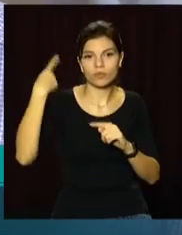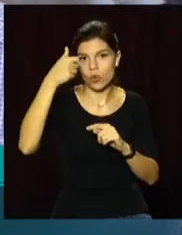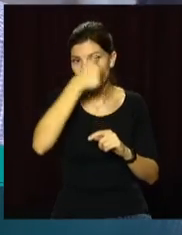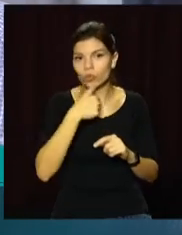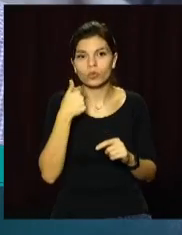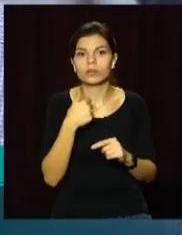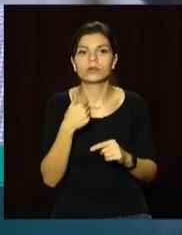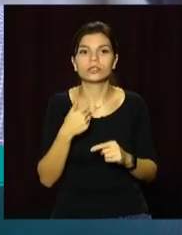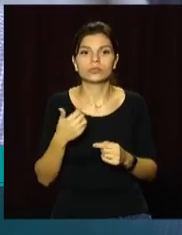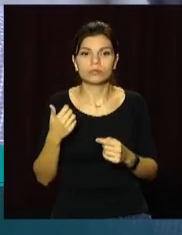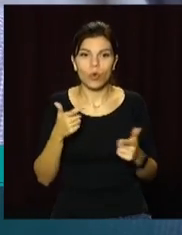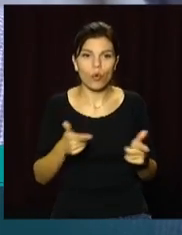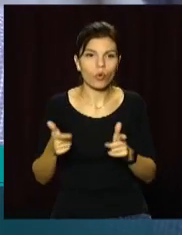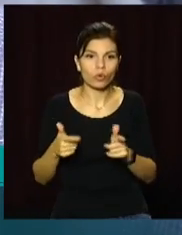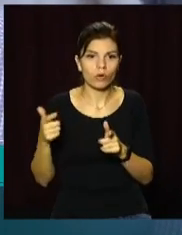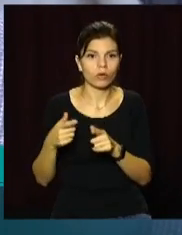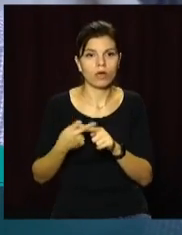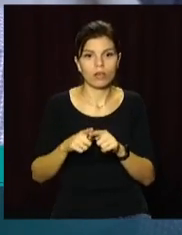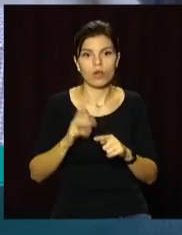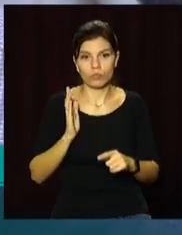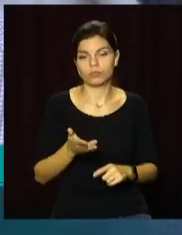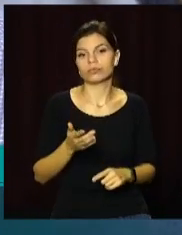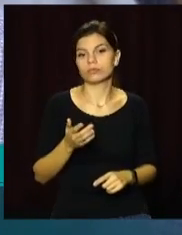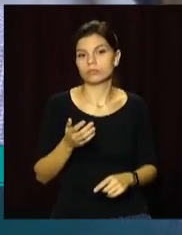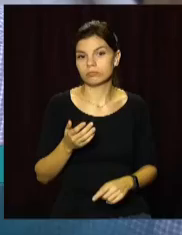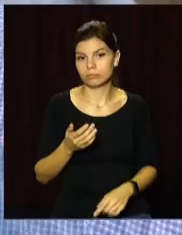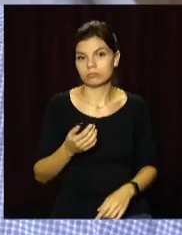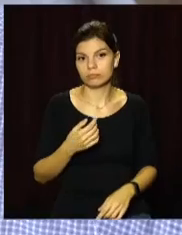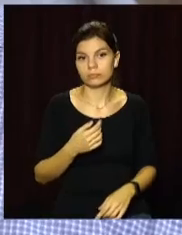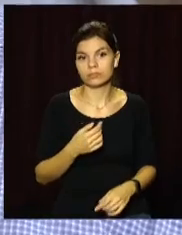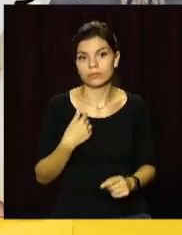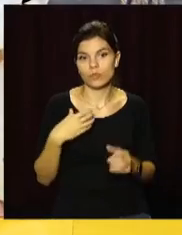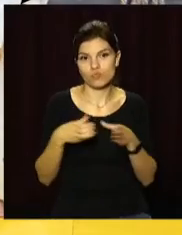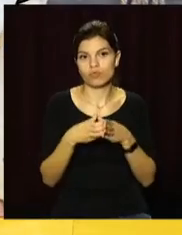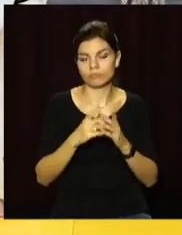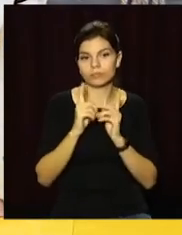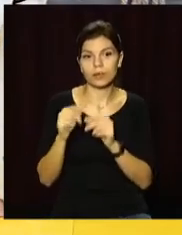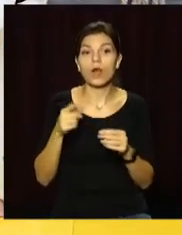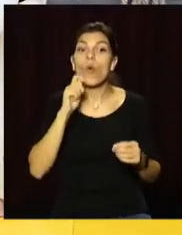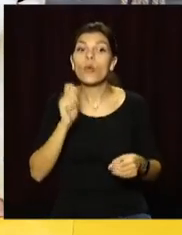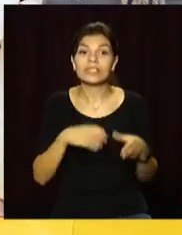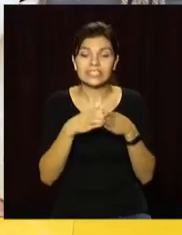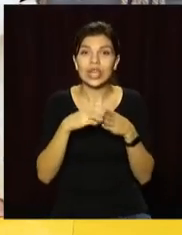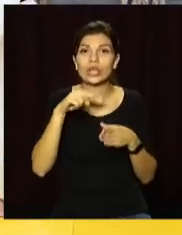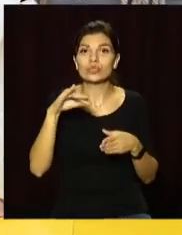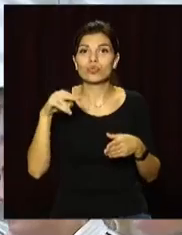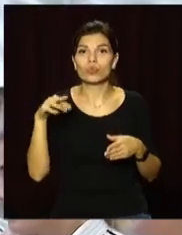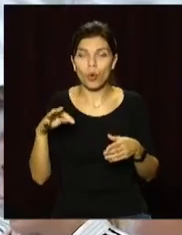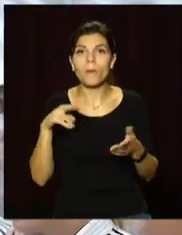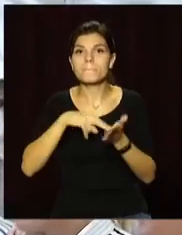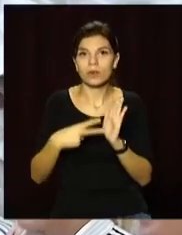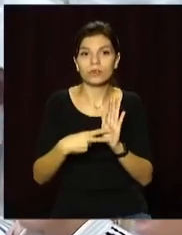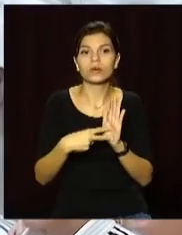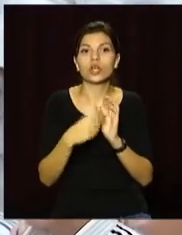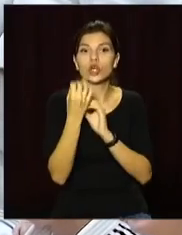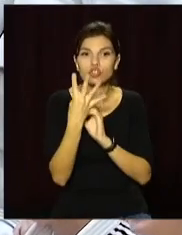Олімпійські ігри – це головний старт, це бути лакомісовим попередцем виступи нашої команди. Українська збірна із дзюдо планує позмагатися